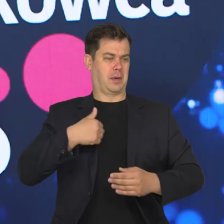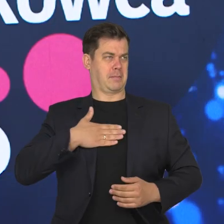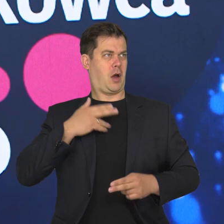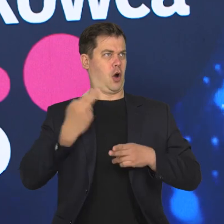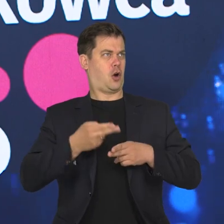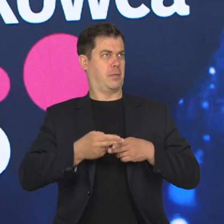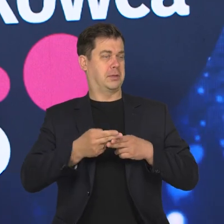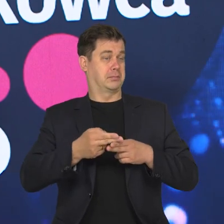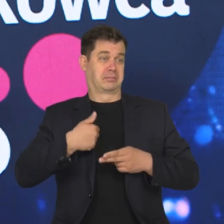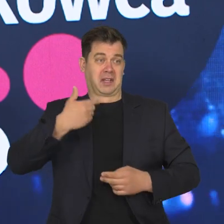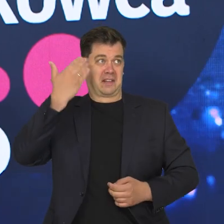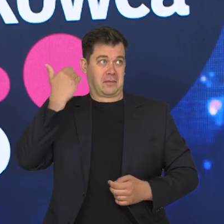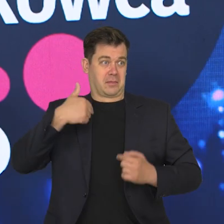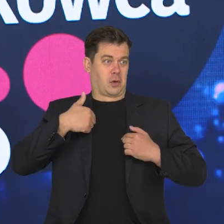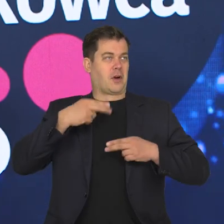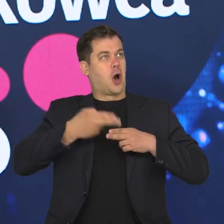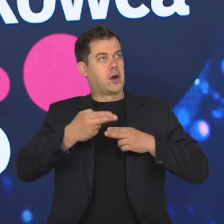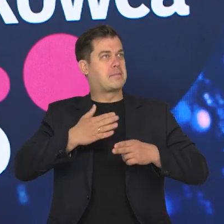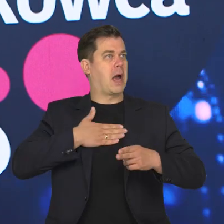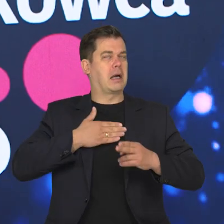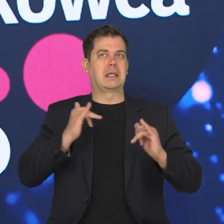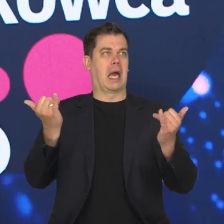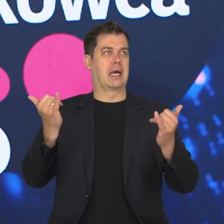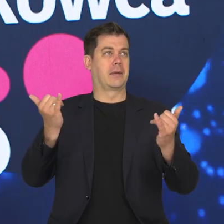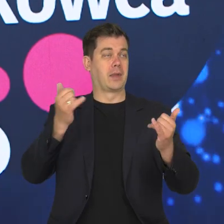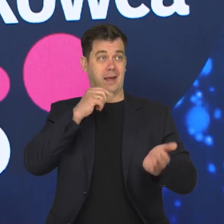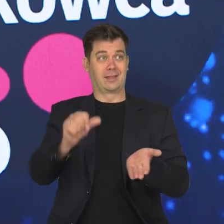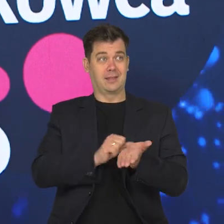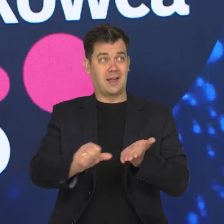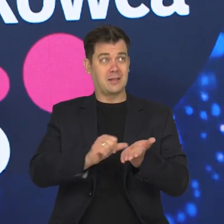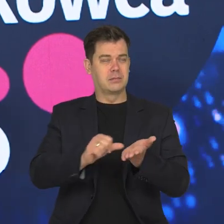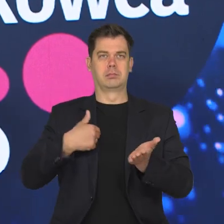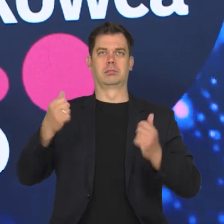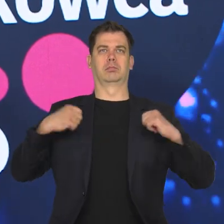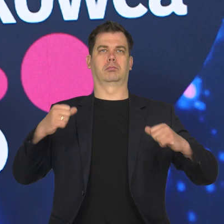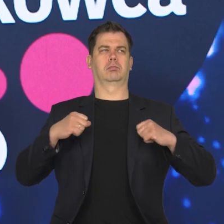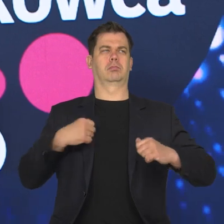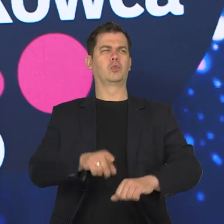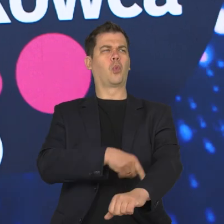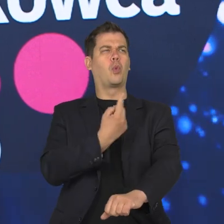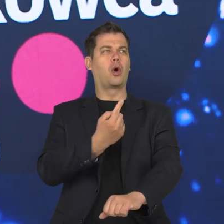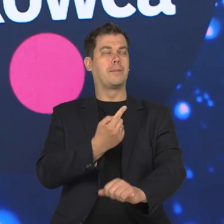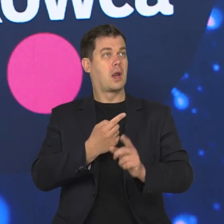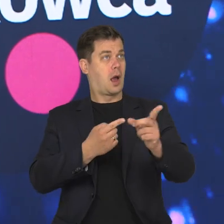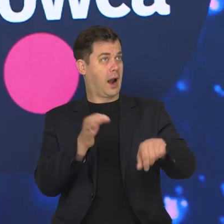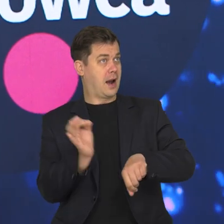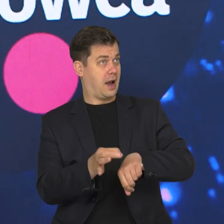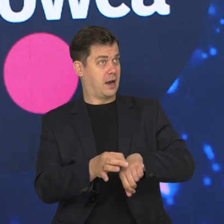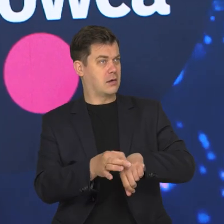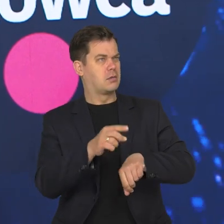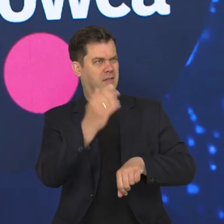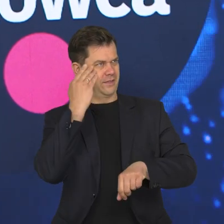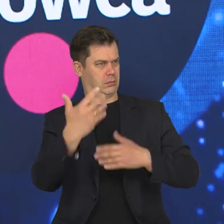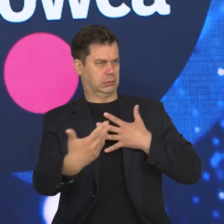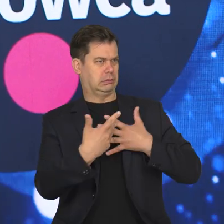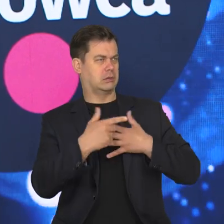jestem chory. Nawet nie wiem de facto na co. Na test w dzisiejszych czasach trzeba długo czekać. Jak lekarz jest w